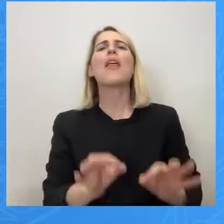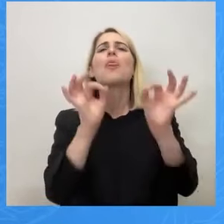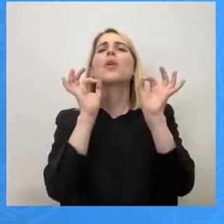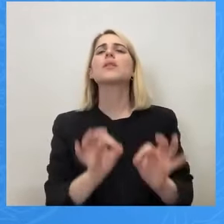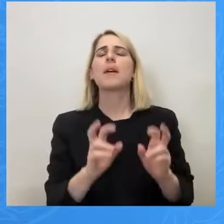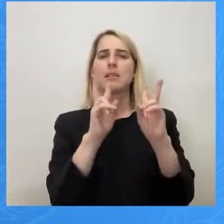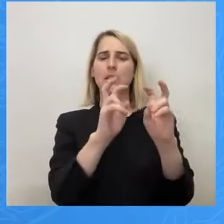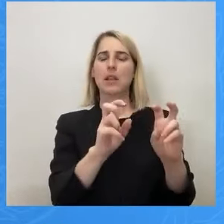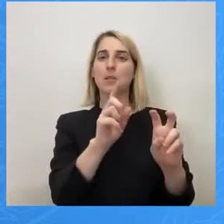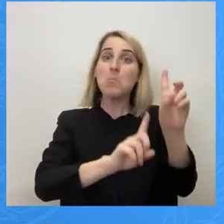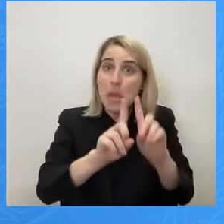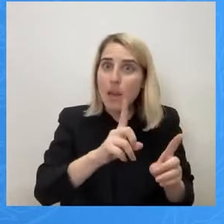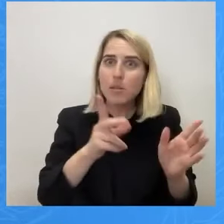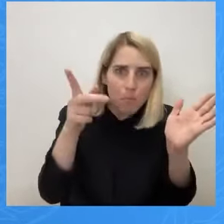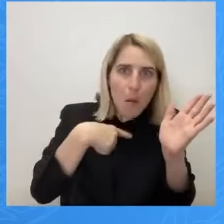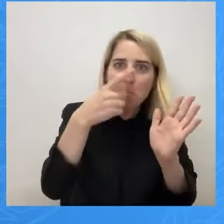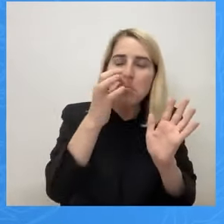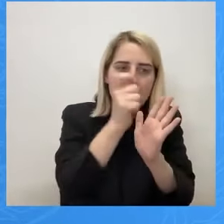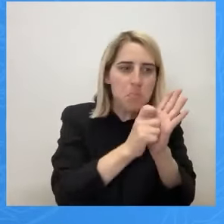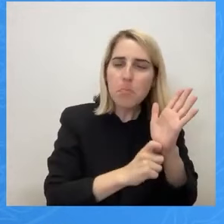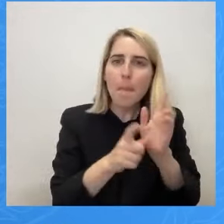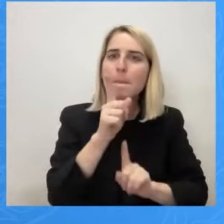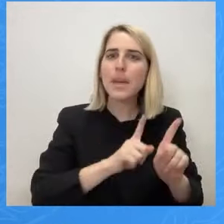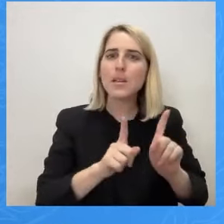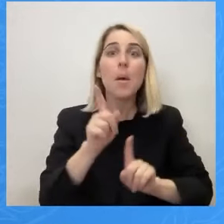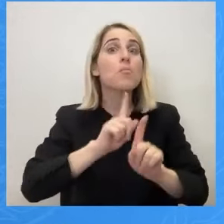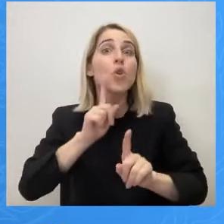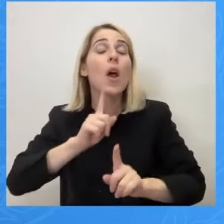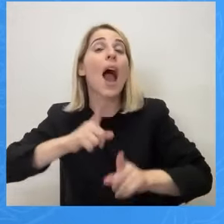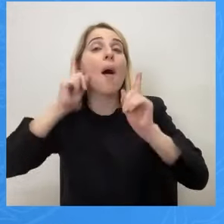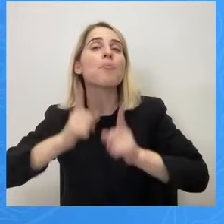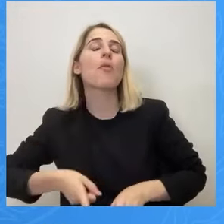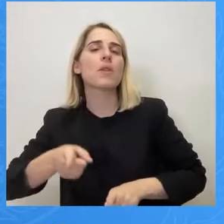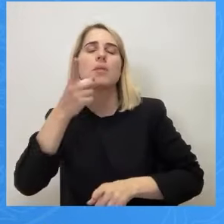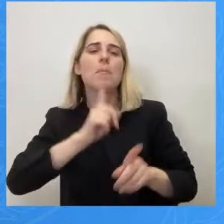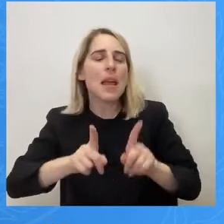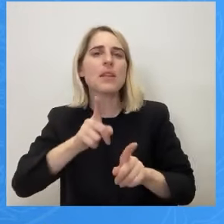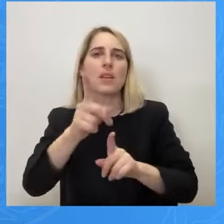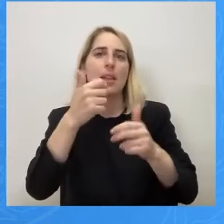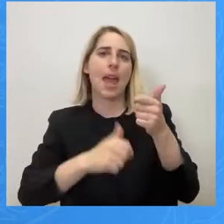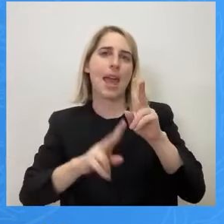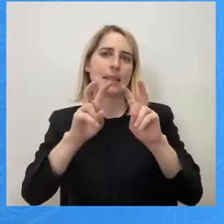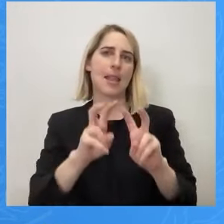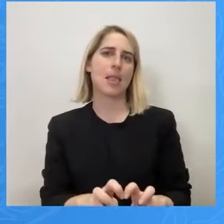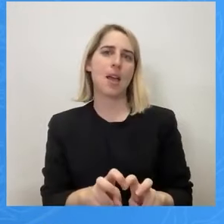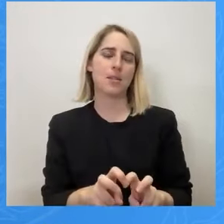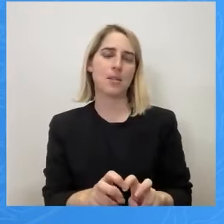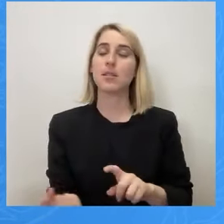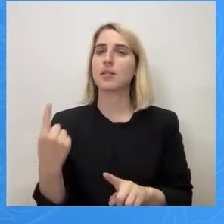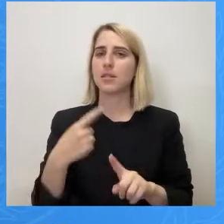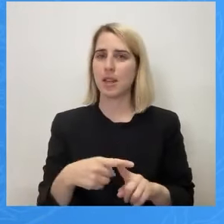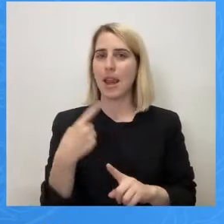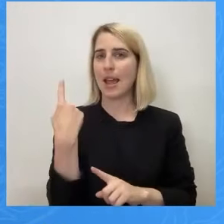να λέει ποιες και ποιος τις καθορίζει αυτές τις εξετάσεις. Και φυσικά πέραν των 100,